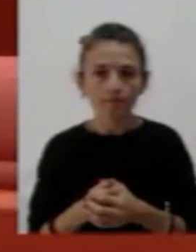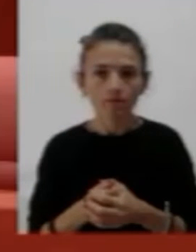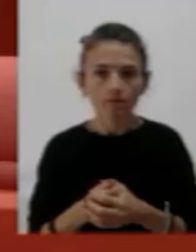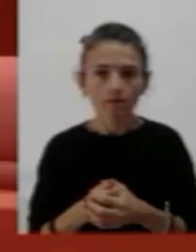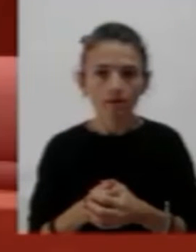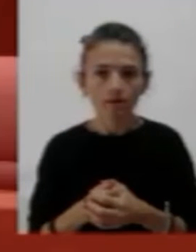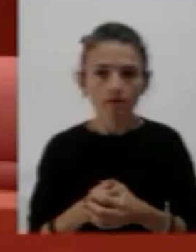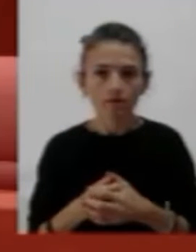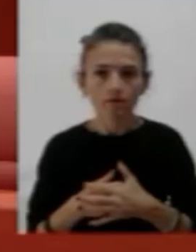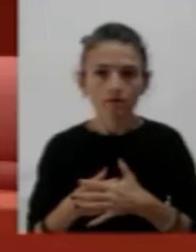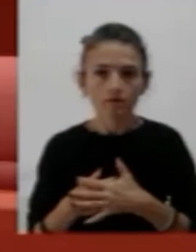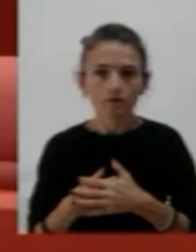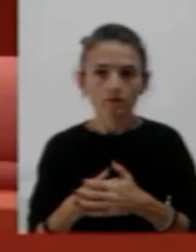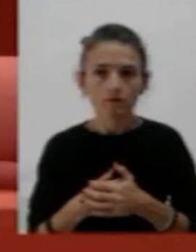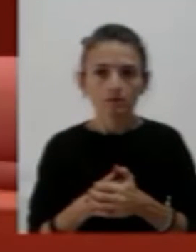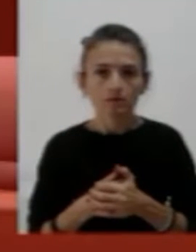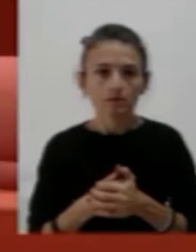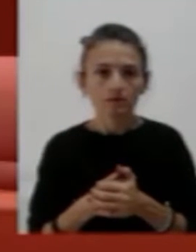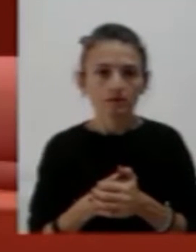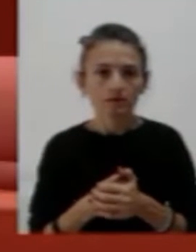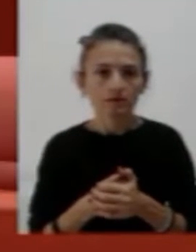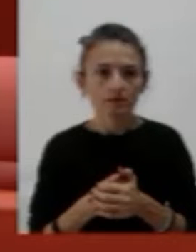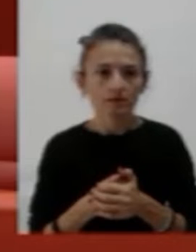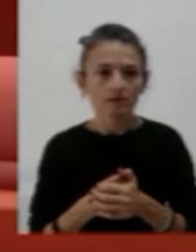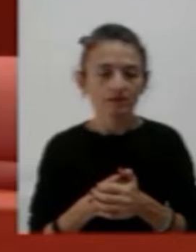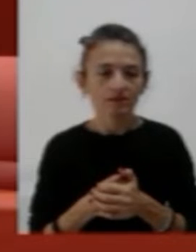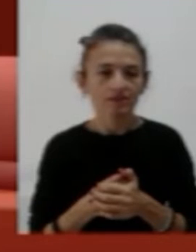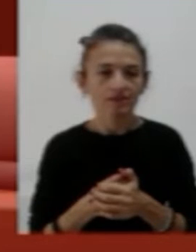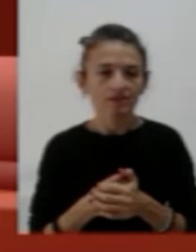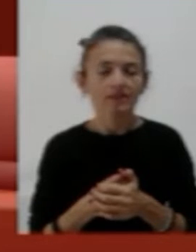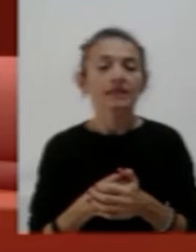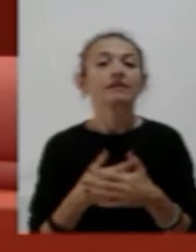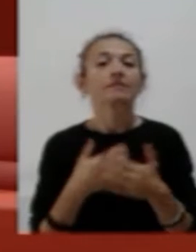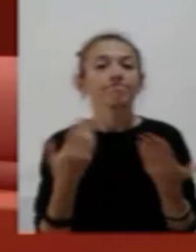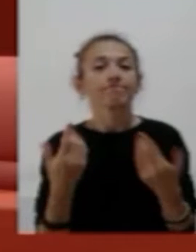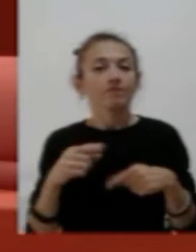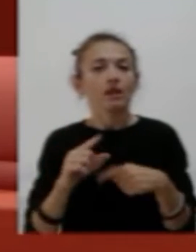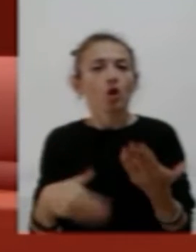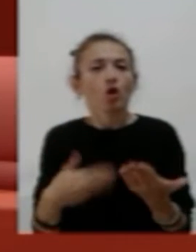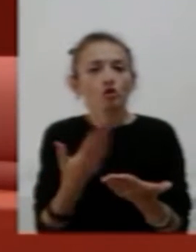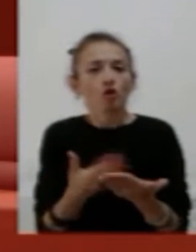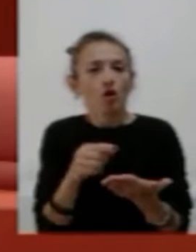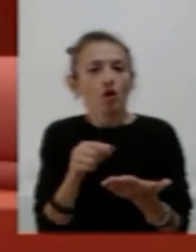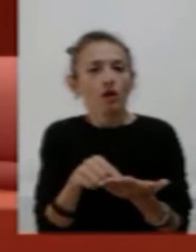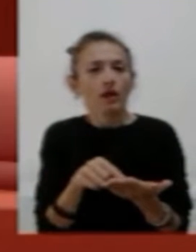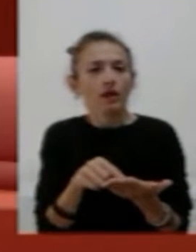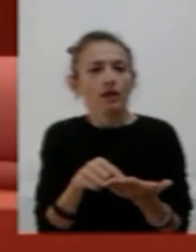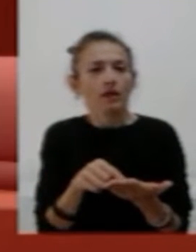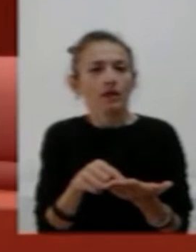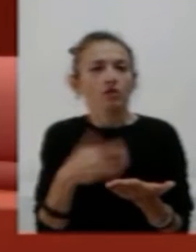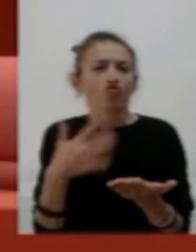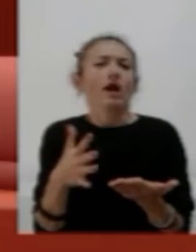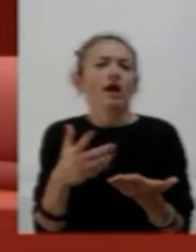Eccoci. In effetti la mozione risaliva circa un anno fa, quindi quando è stata depositata...